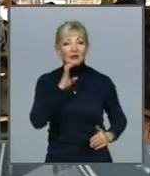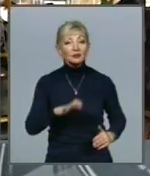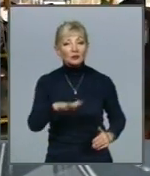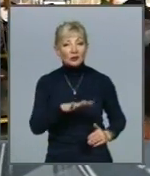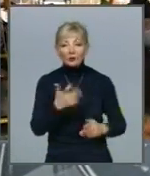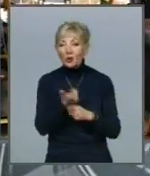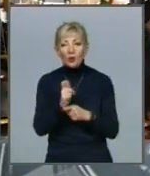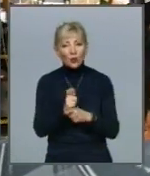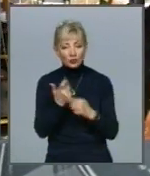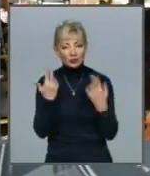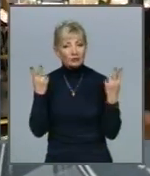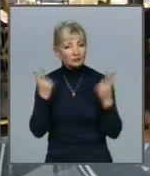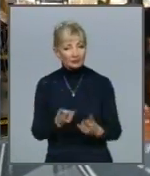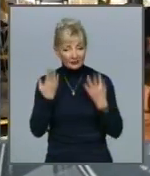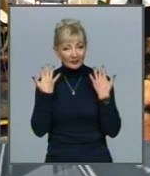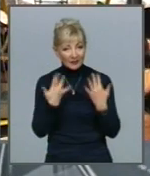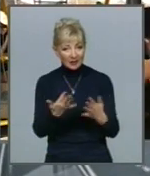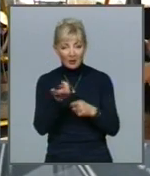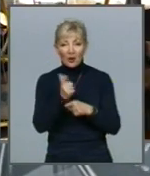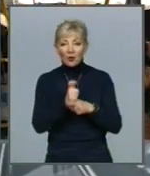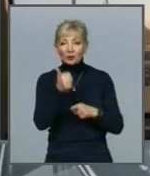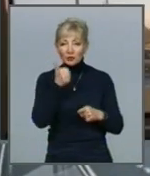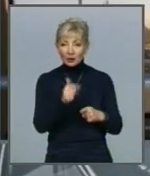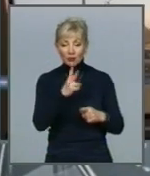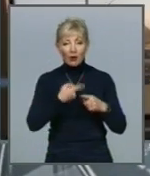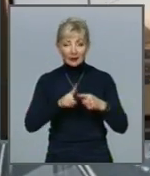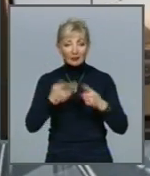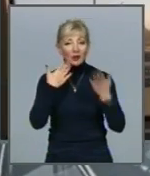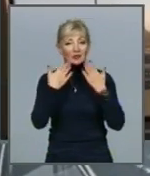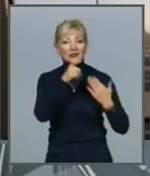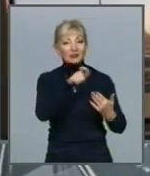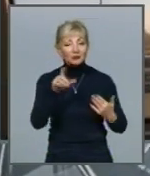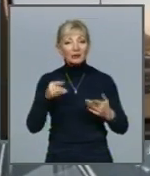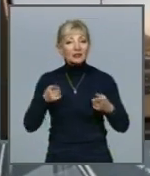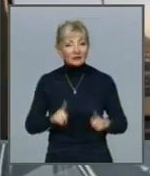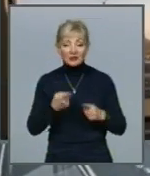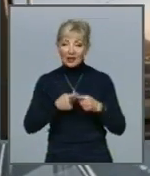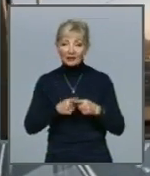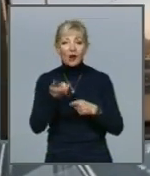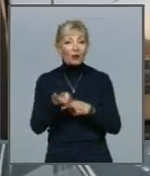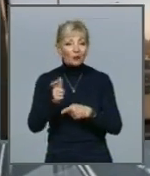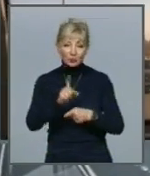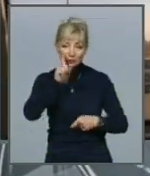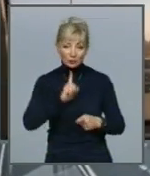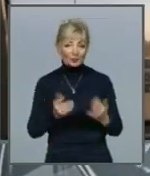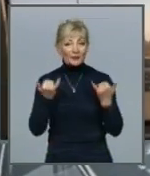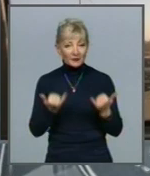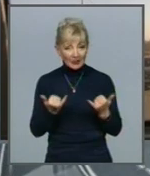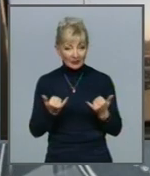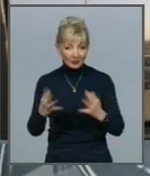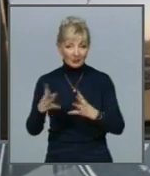виснований, дуже добре до цього віднеслися люди, дійсно, це дуже удобно І сьогодні ми з вами